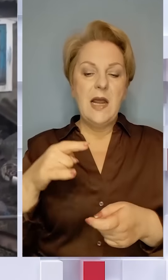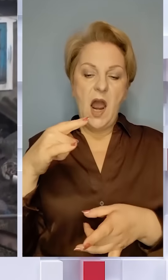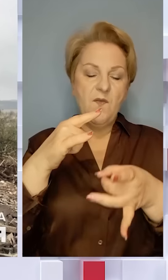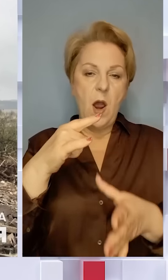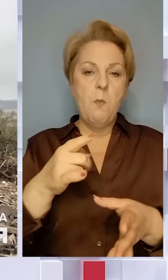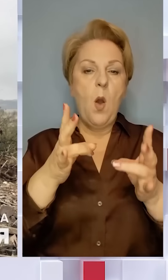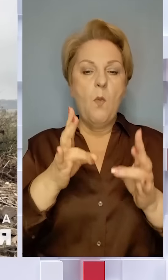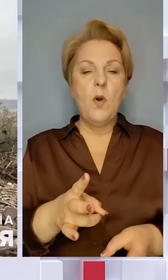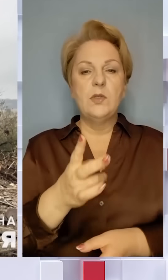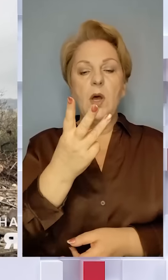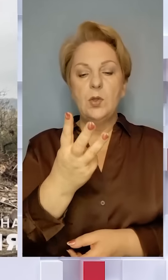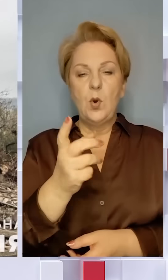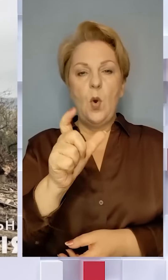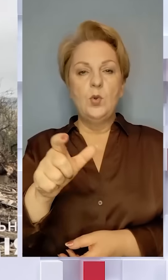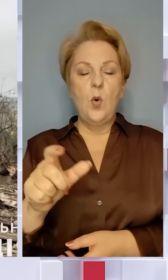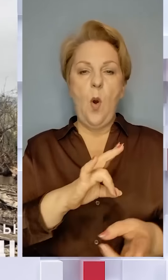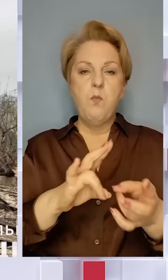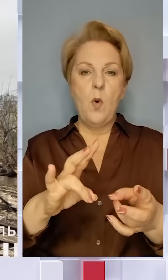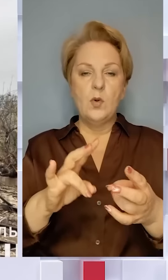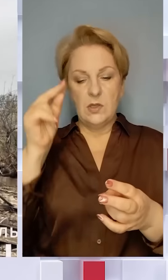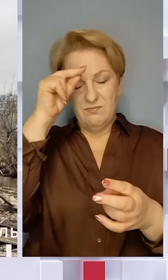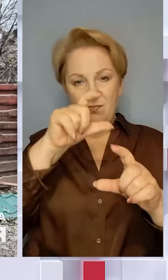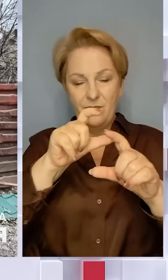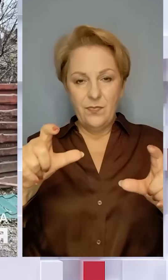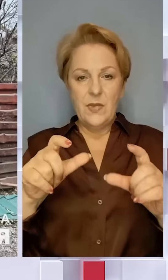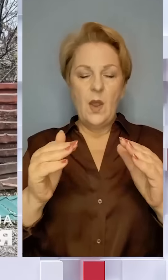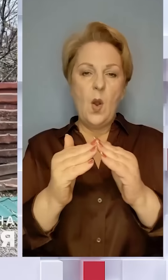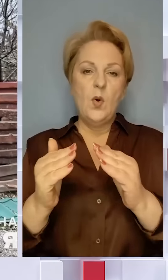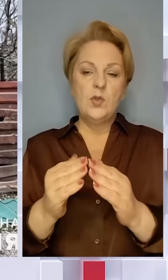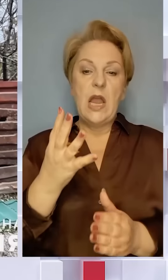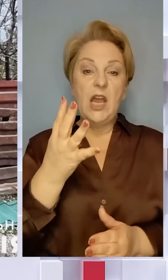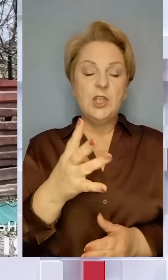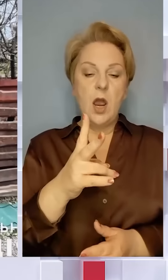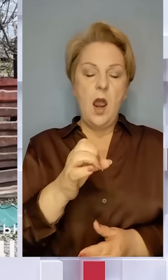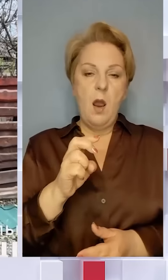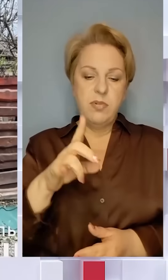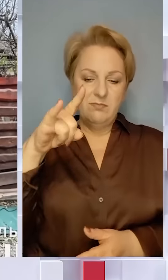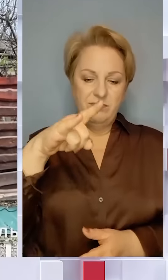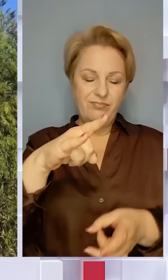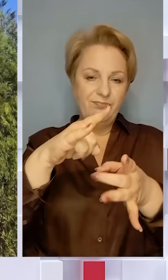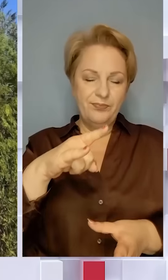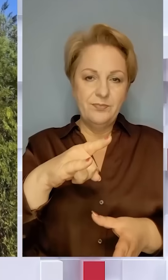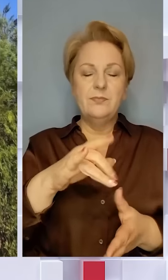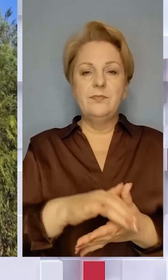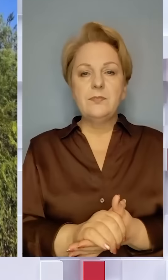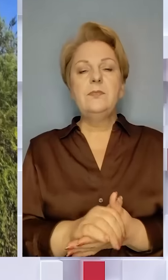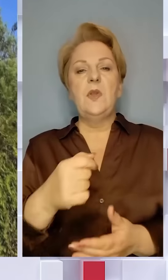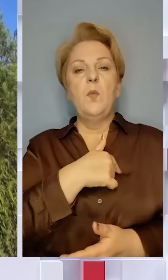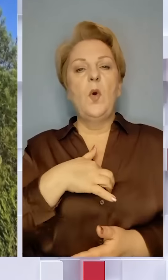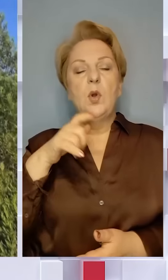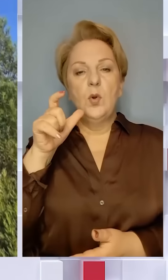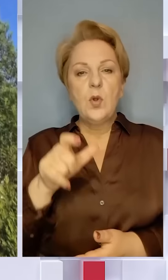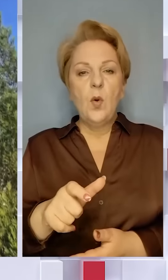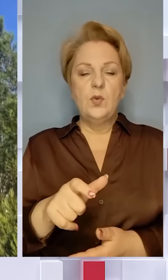постраждали троє людей, пошкоджені заклад освіти та оселі. Чотири каби скинули на Закітне, поранили людину та